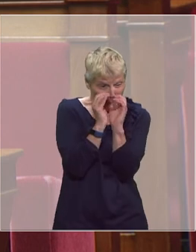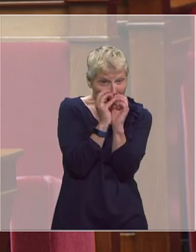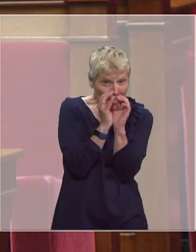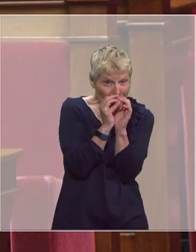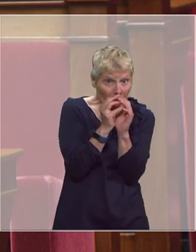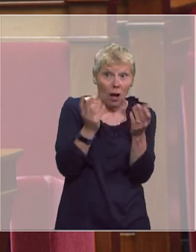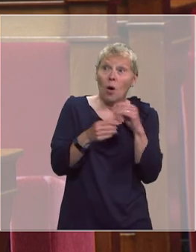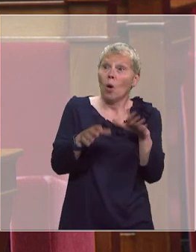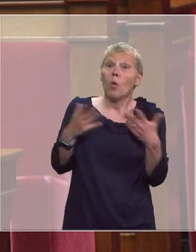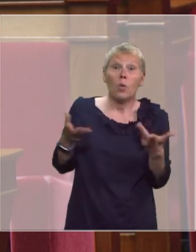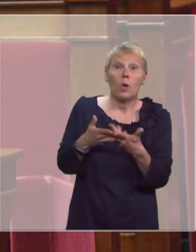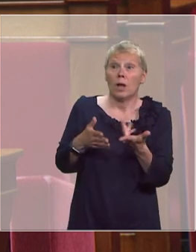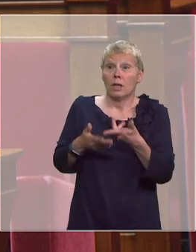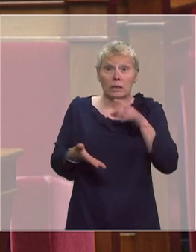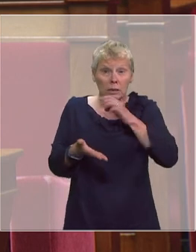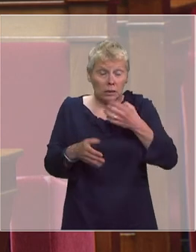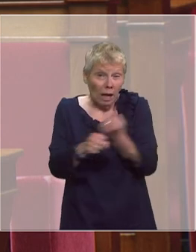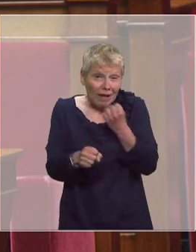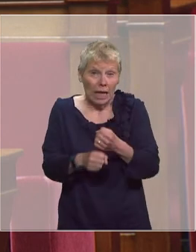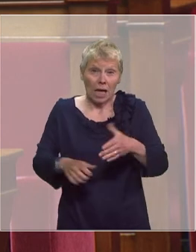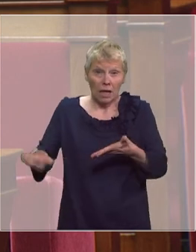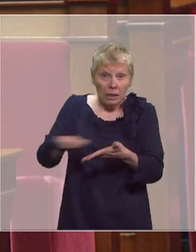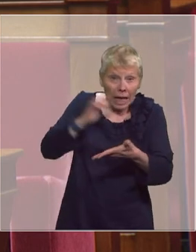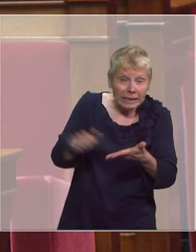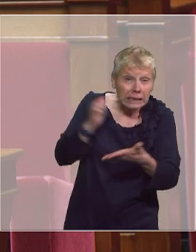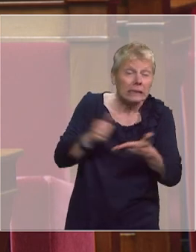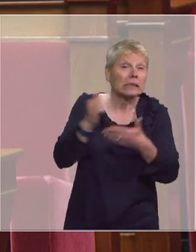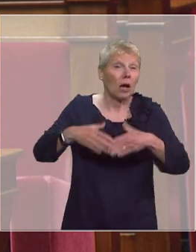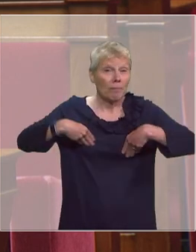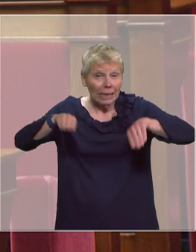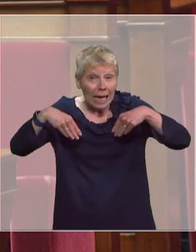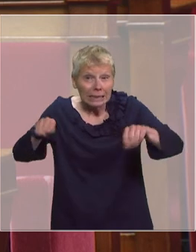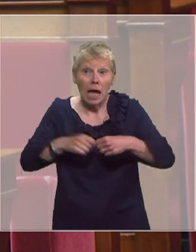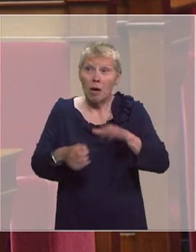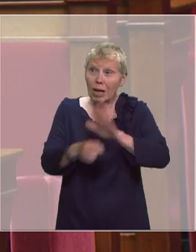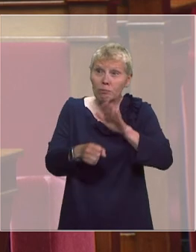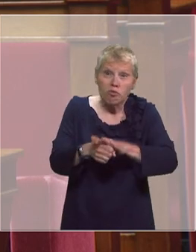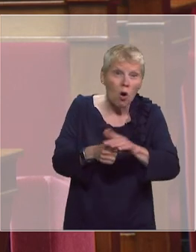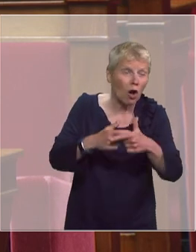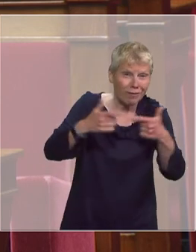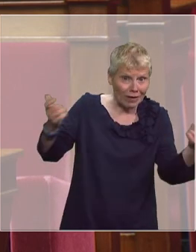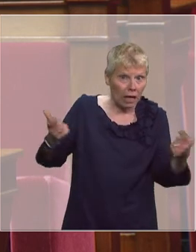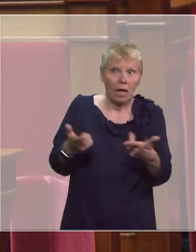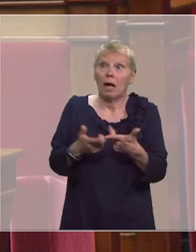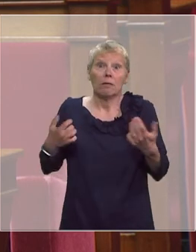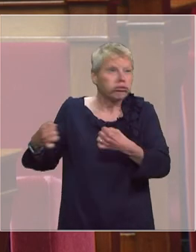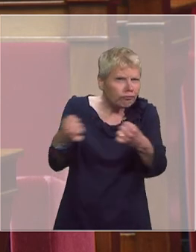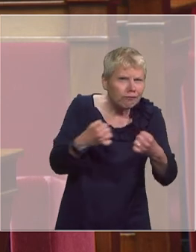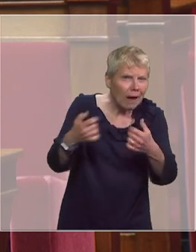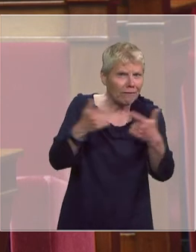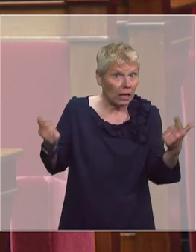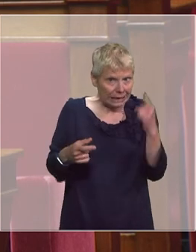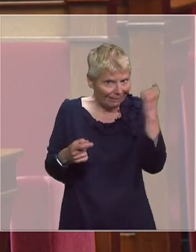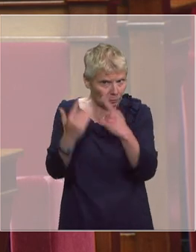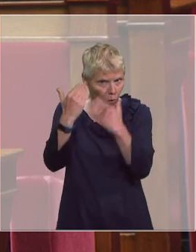travailler comme livreur, caissier de supermarché et boueur, souvent en utilisant les transports communs, il est plus difficile de se protéger de la maladie. La fermeture